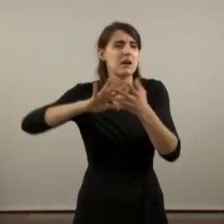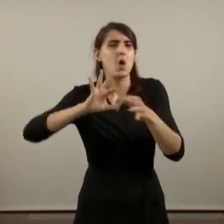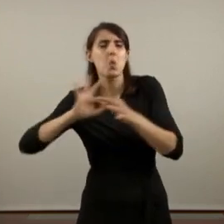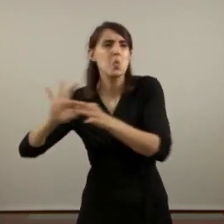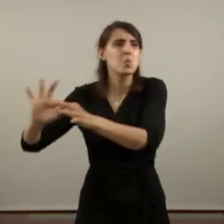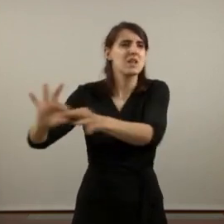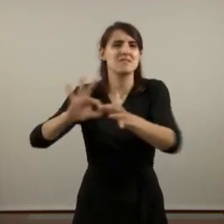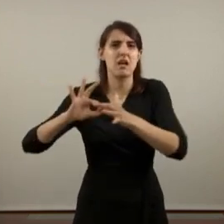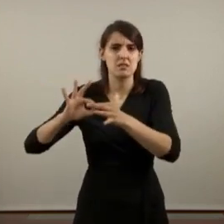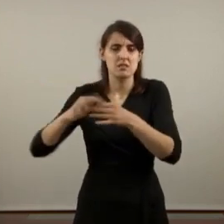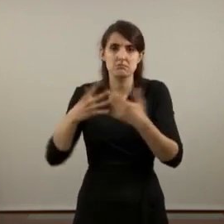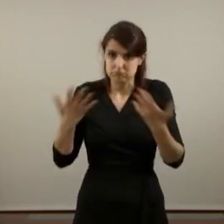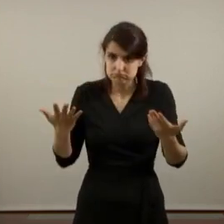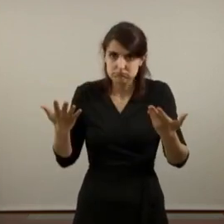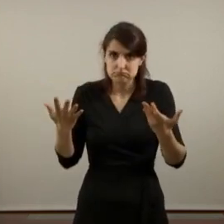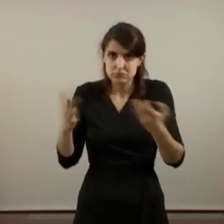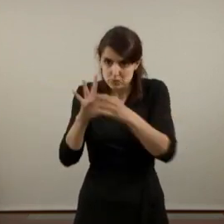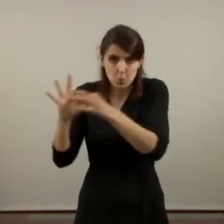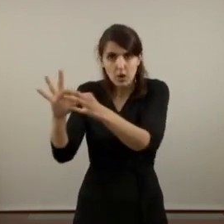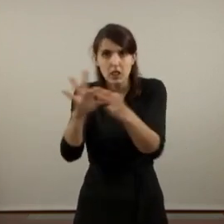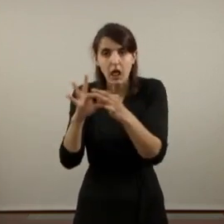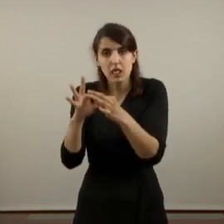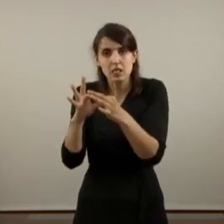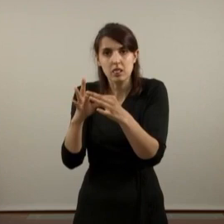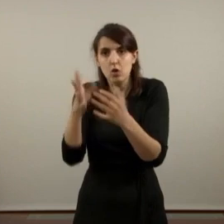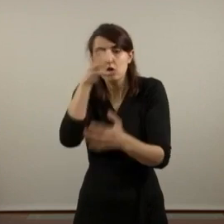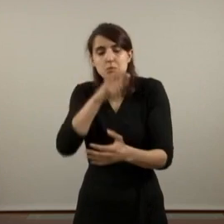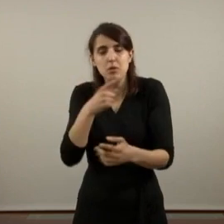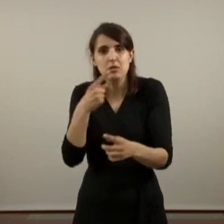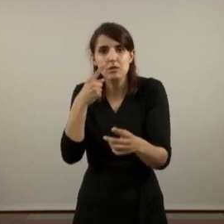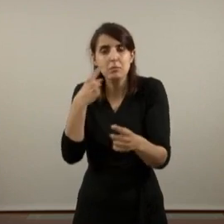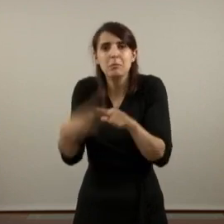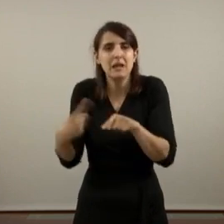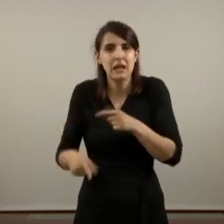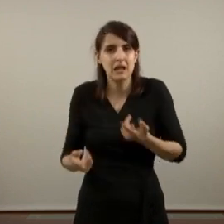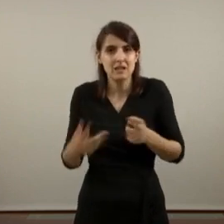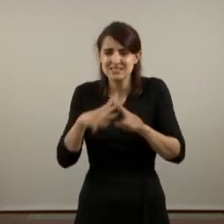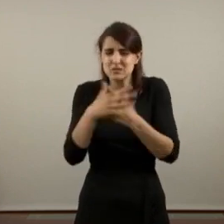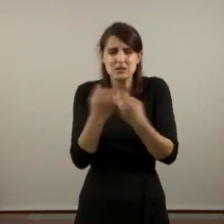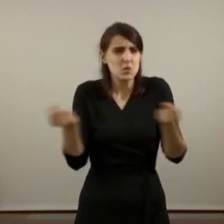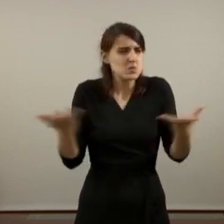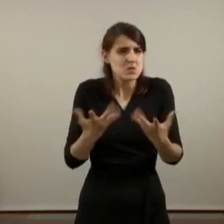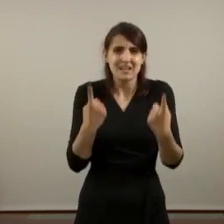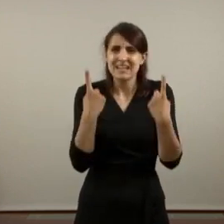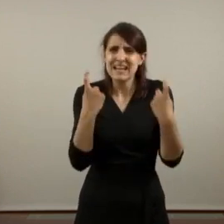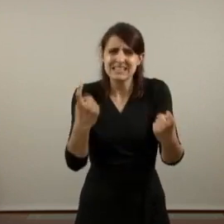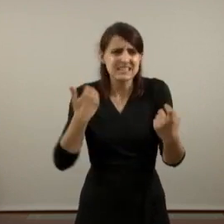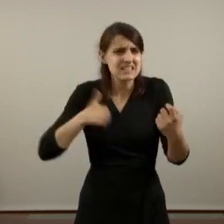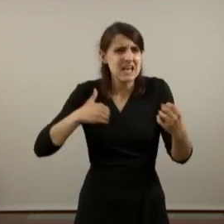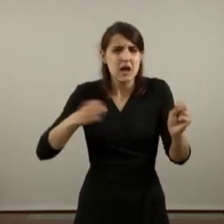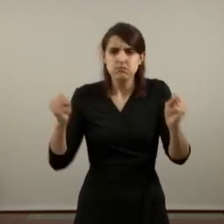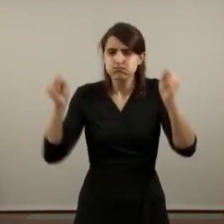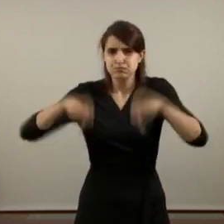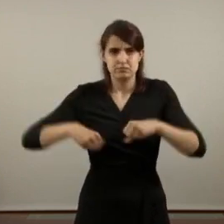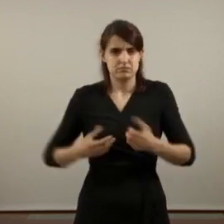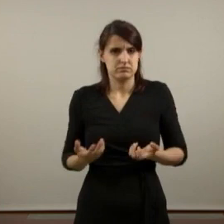pot estar impedint aquest consens en una situació d'emergència tan clara i amb uns objectius comuns que en principi també